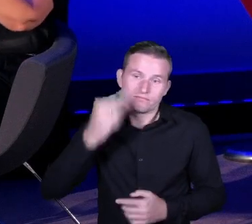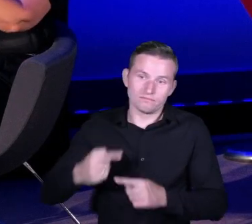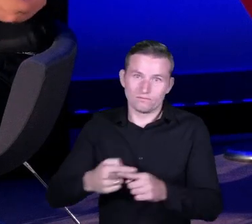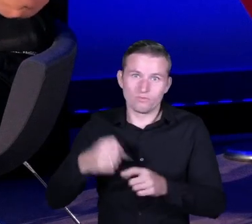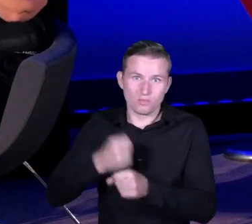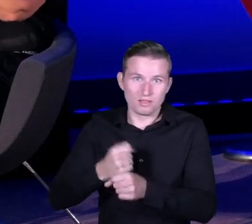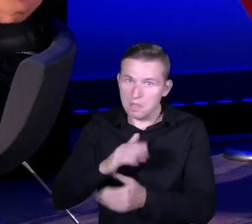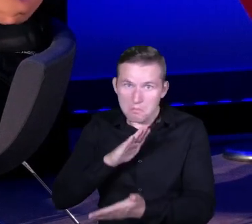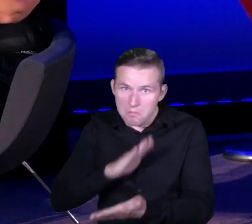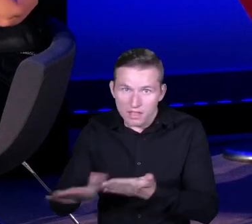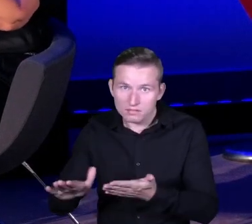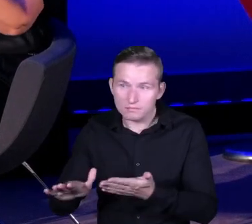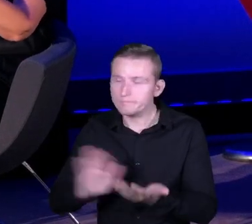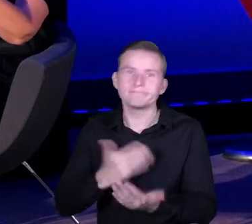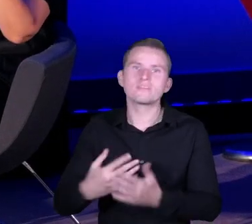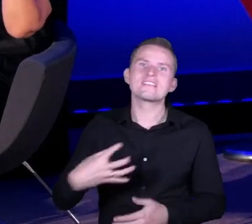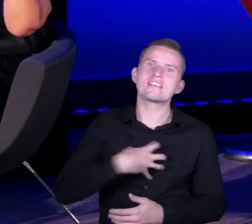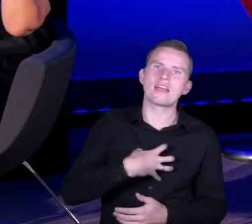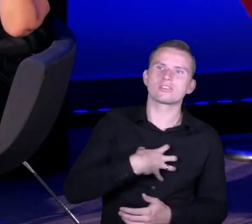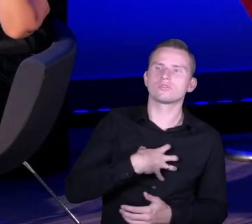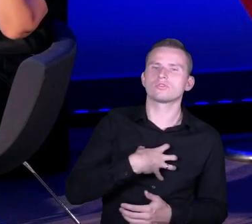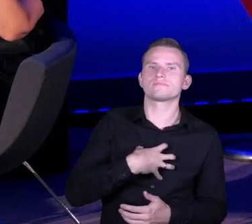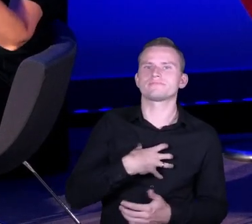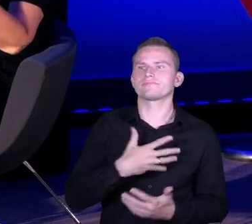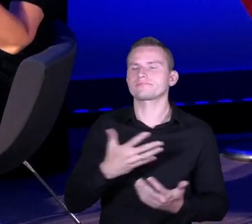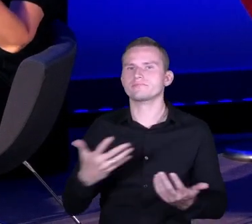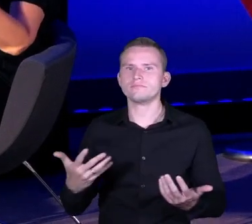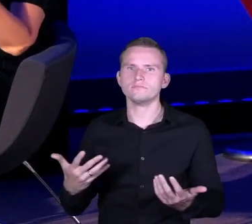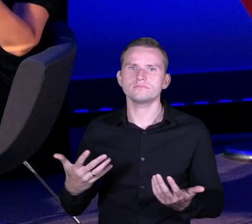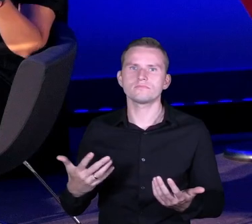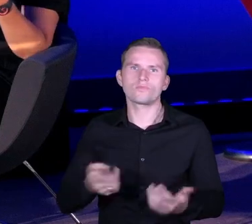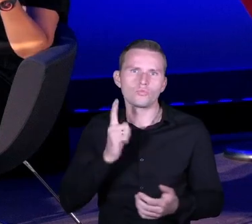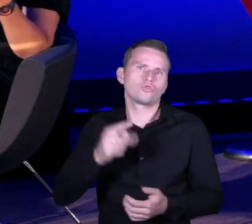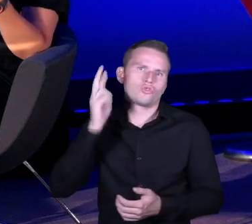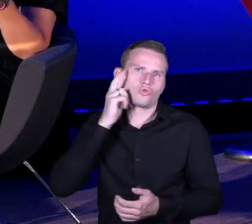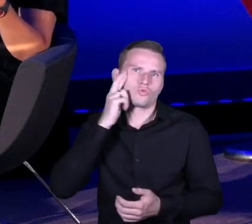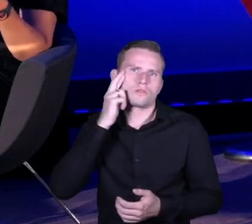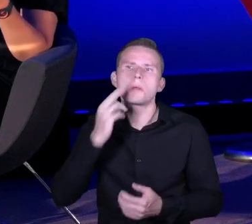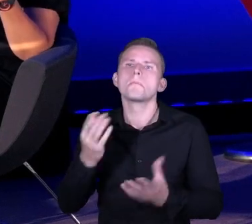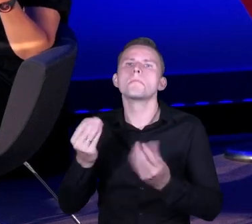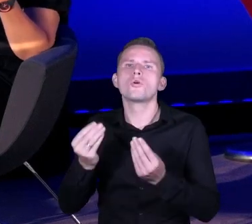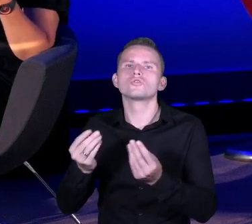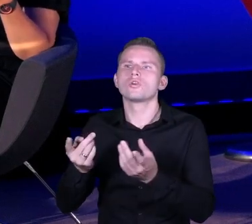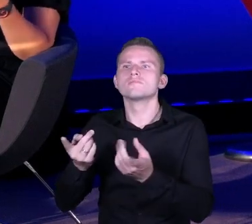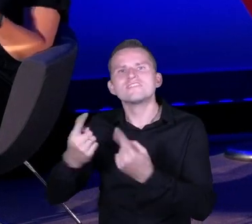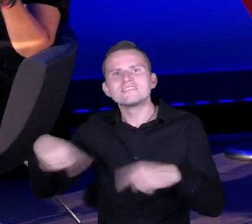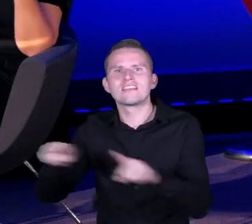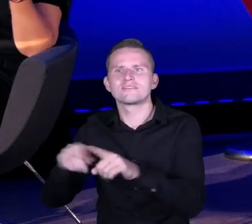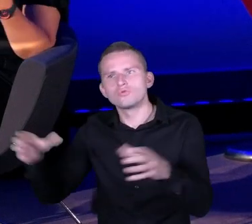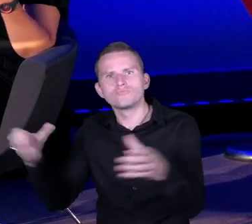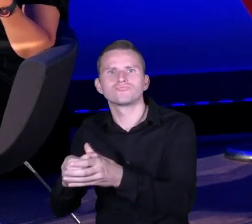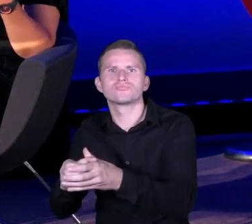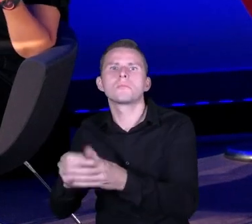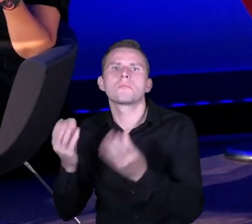tak po pierwsze, bez tego, że dyrektor w ogóle rozumie, po co w ogóle budować zespół, po co budować w ogóle współpracę.